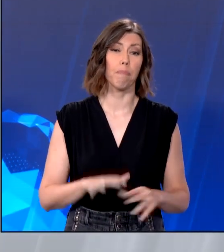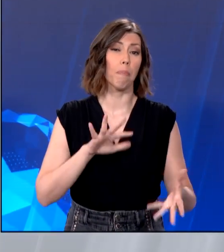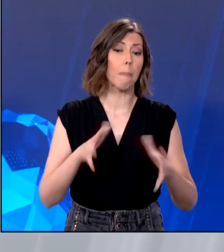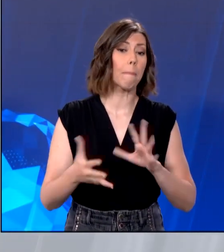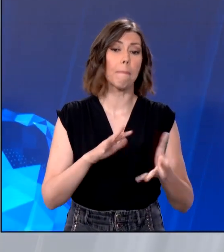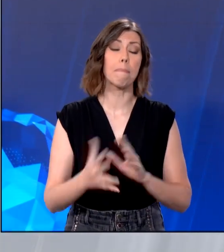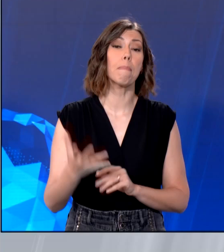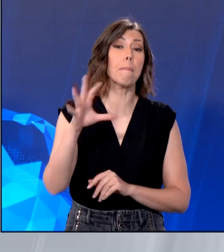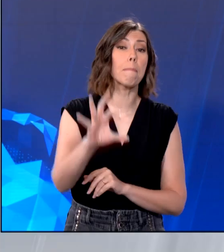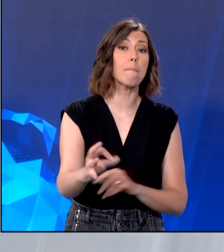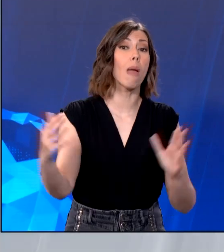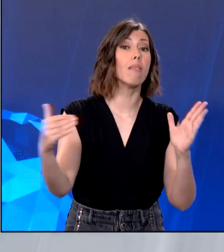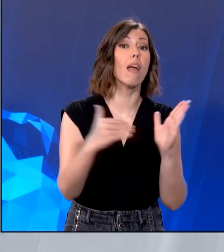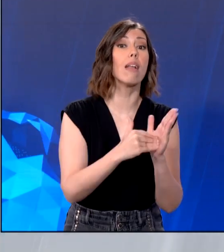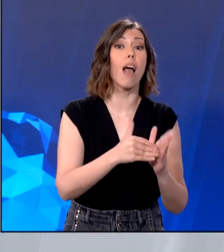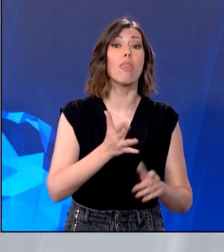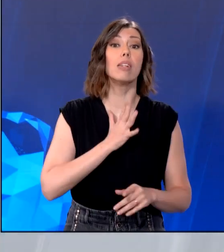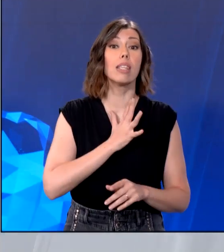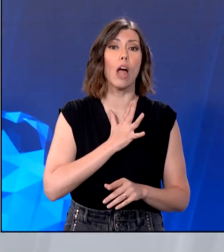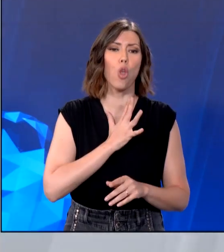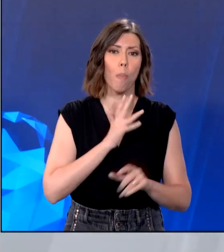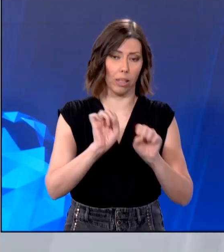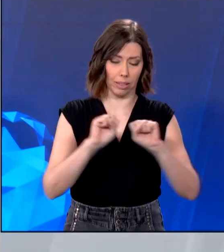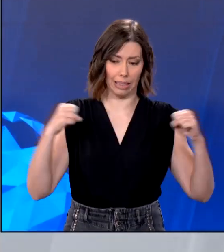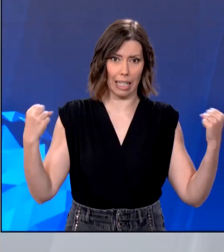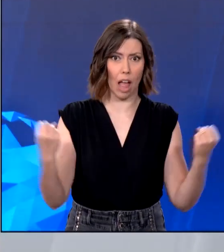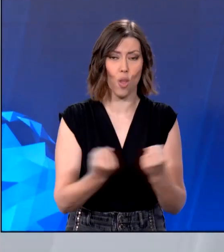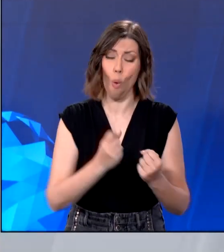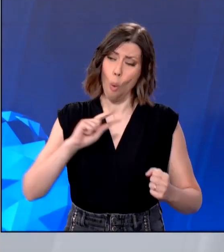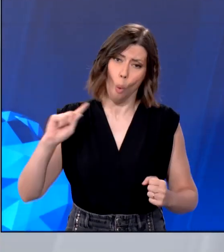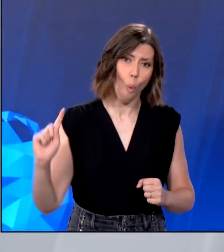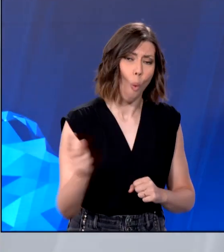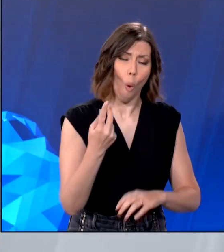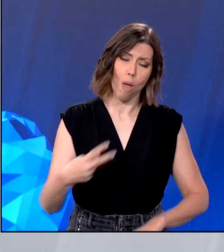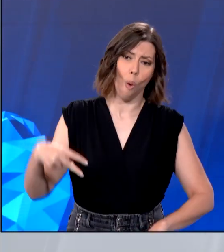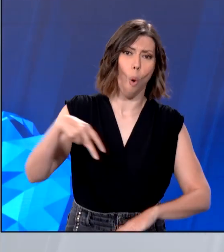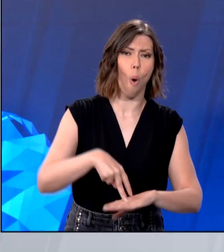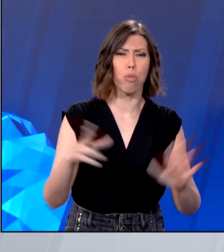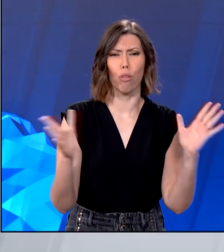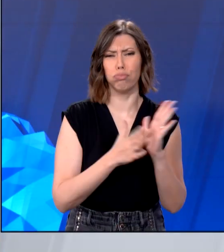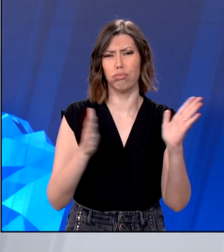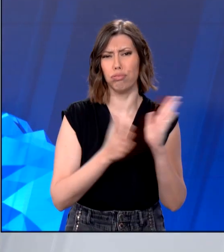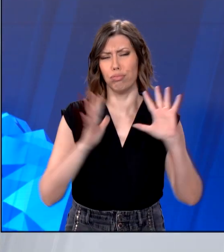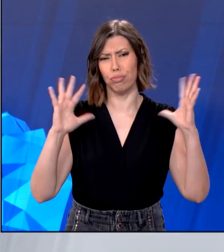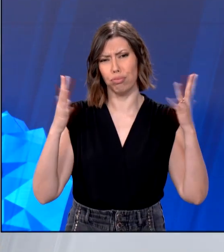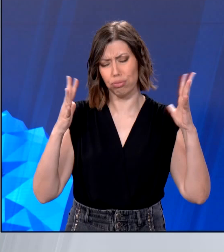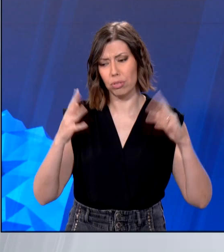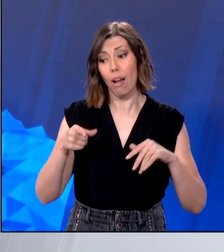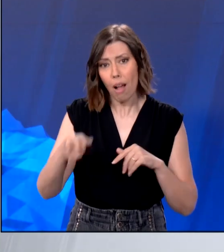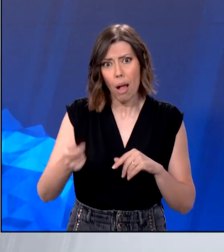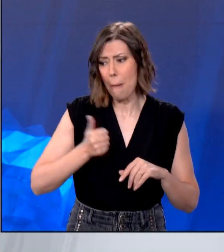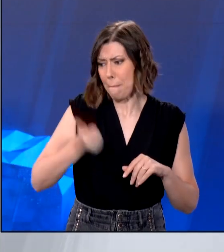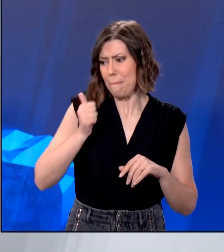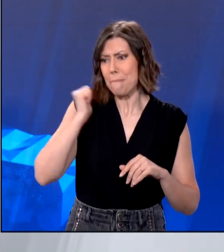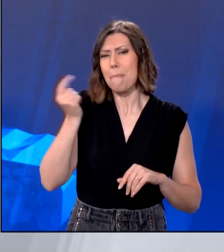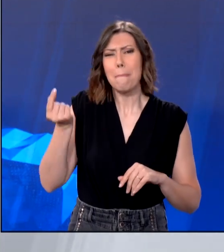Περισσότεροι από 50.000 σύνεδρες σηκώνονται όρθιοι και τον χειροκροτούν, λίγα 24 ώρα μετά την απόπειρα δολοφονίας τους στην Πενσιλβάνια.